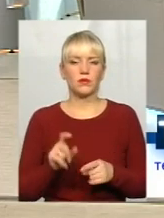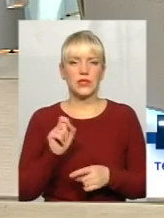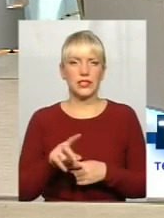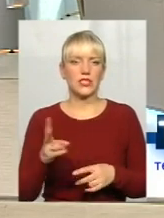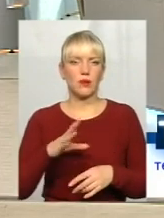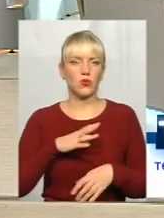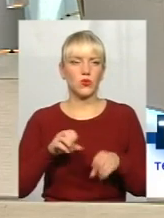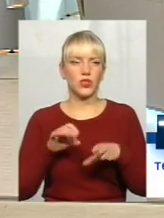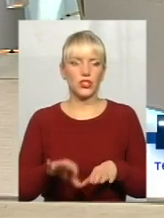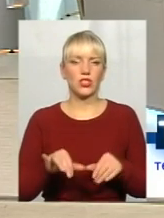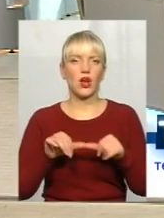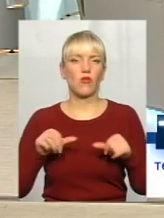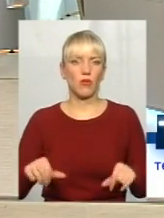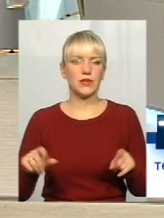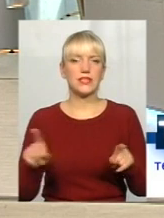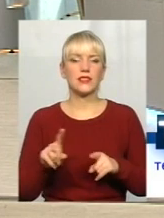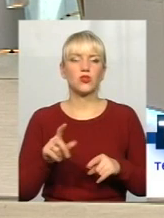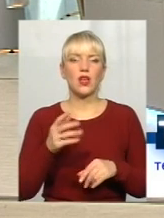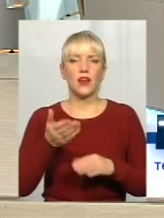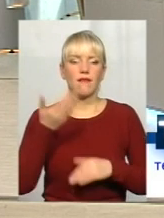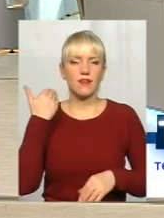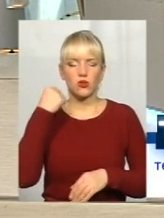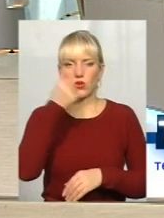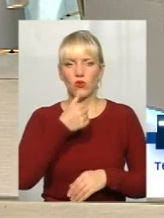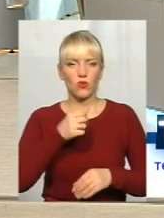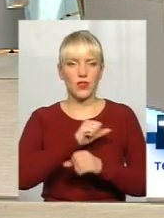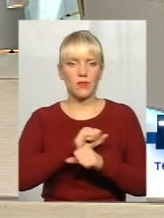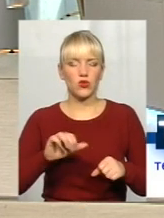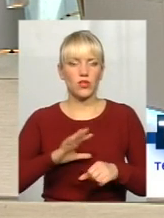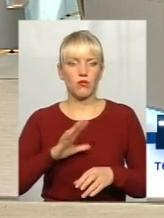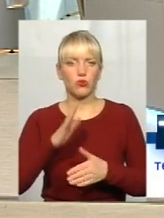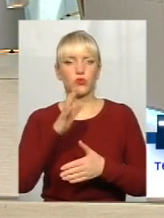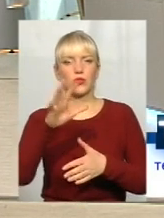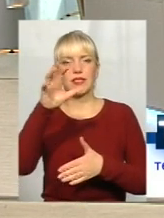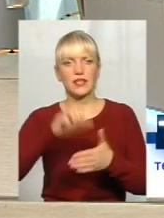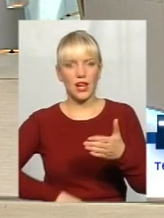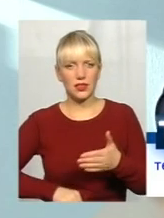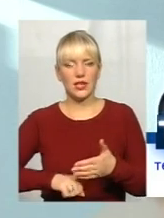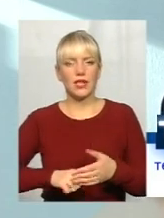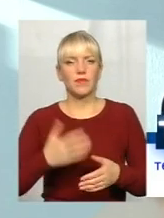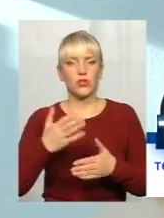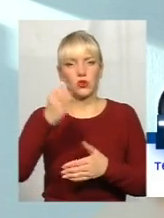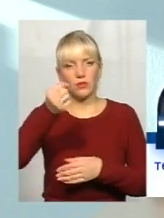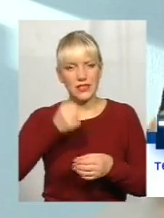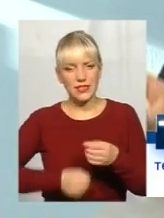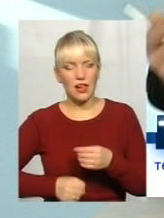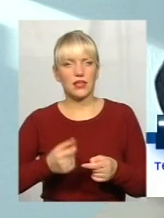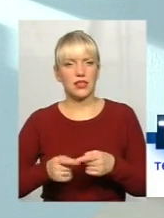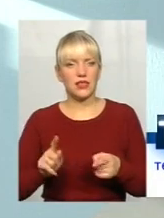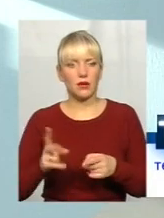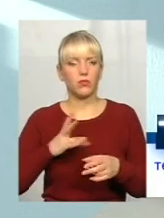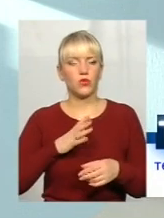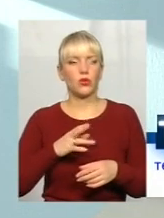комісії. що раніше року не можна було зняти. Щоби зняти, знову треба рішення комісії про